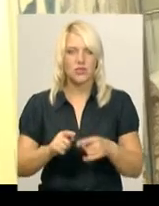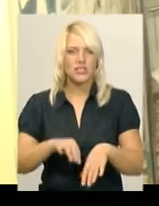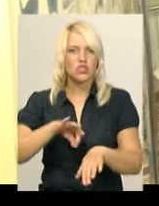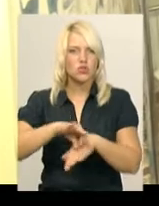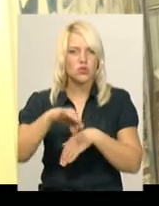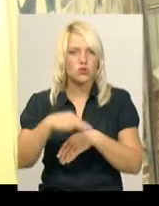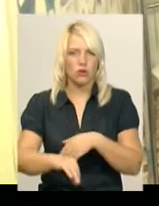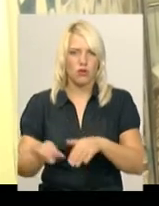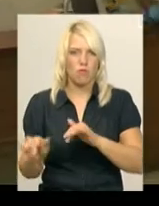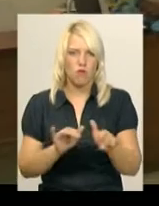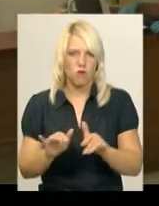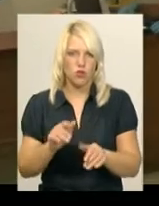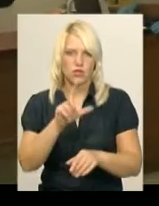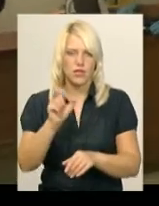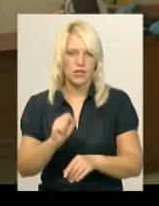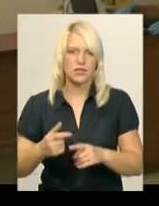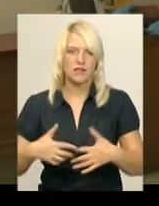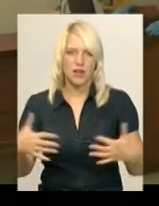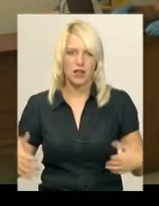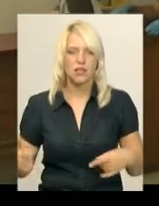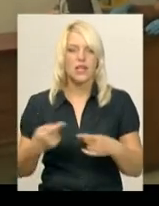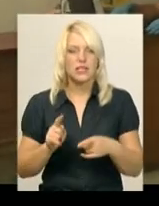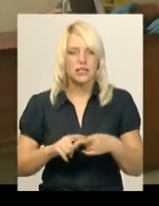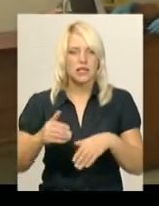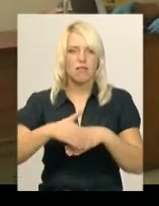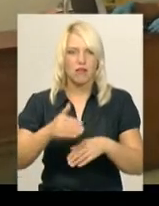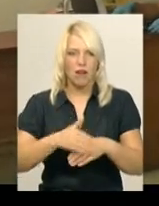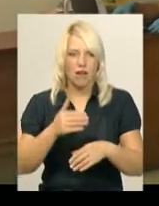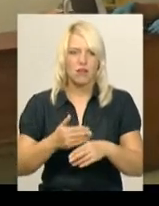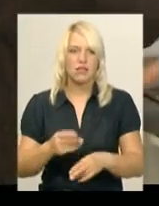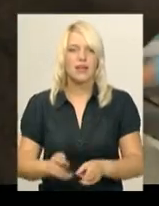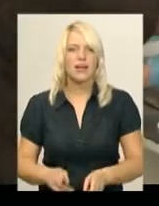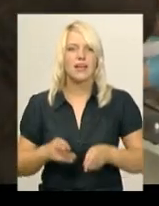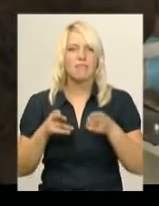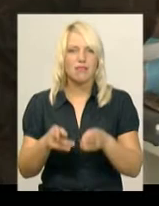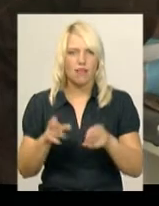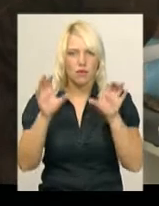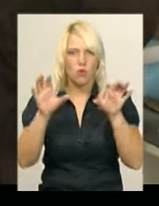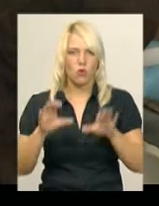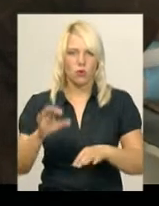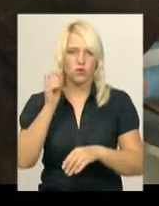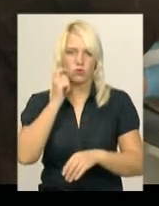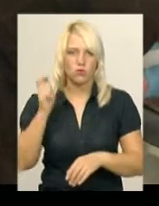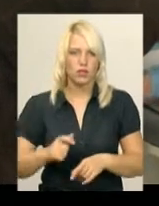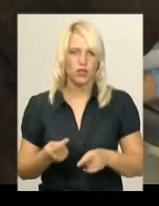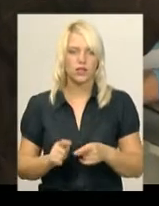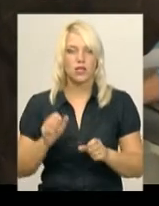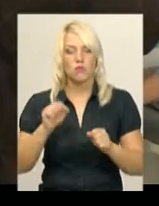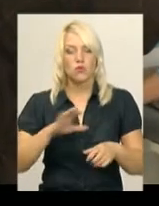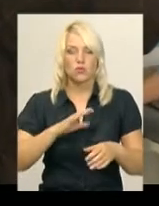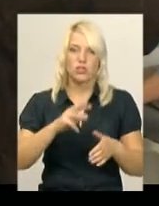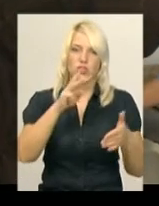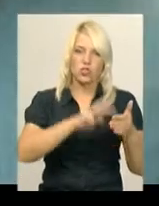тваринами, ймовірний злочин карається і адміністративним, і кримінальним кодексами України. Статті передбачають різні санкції – від штрафу до